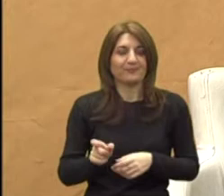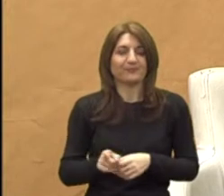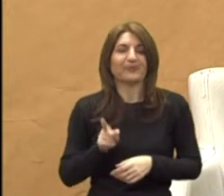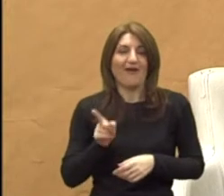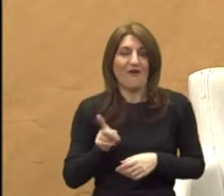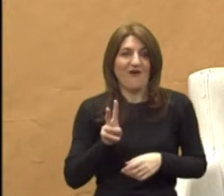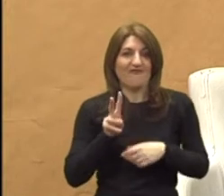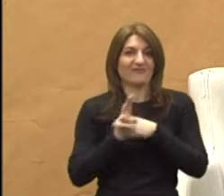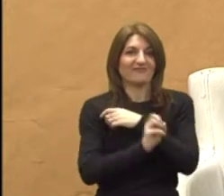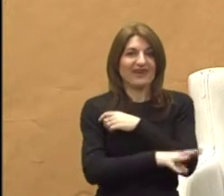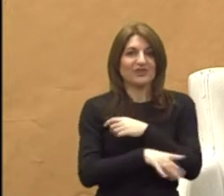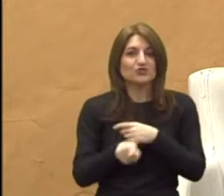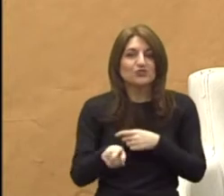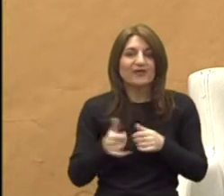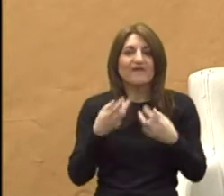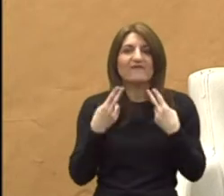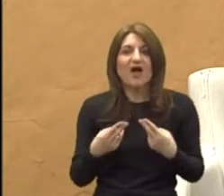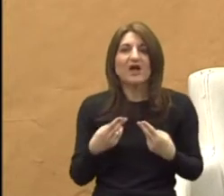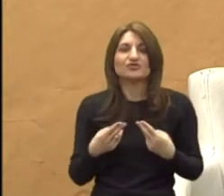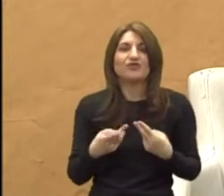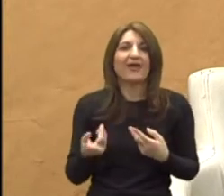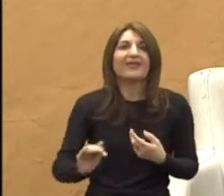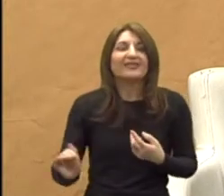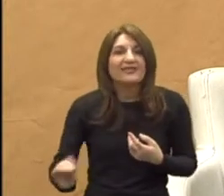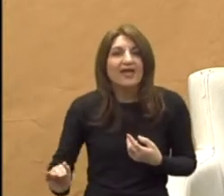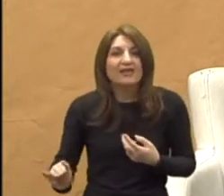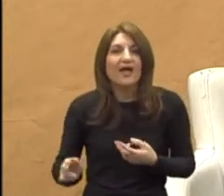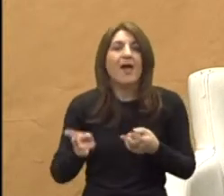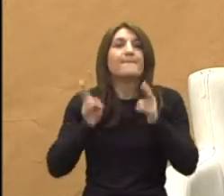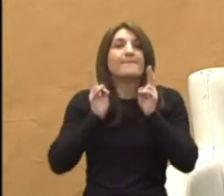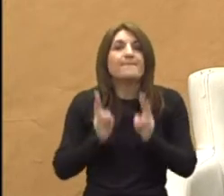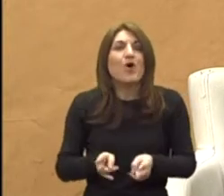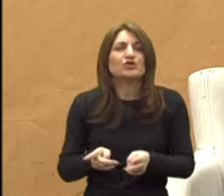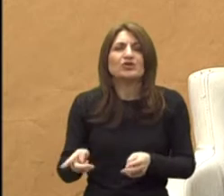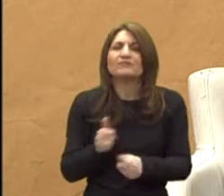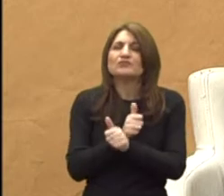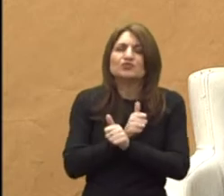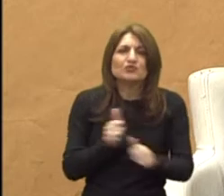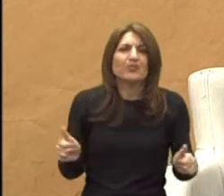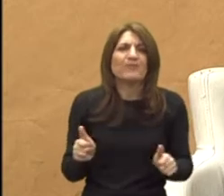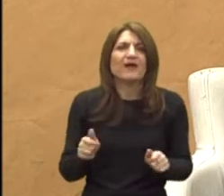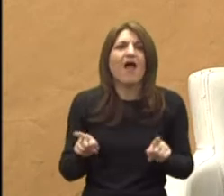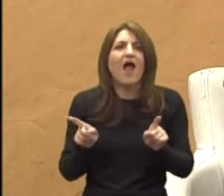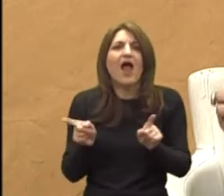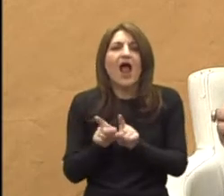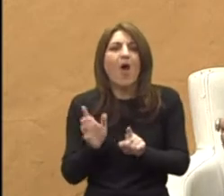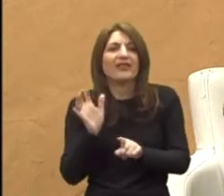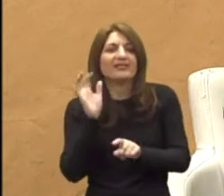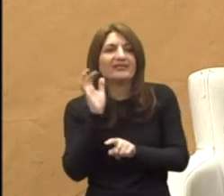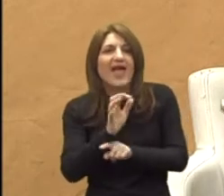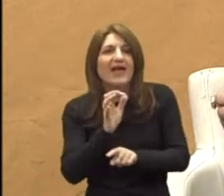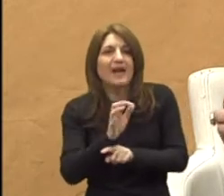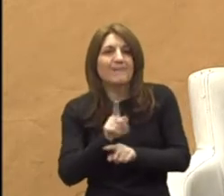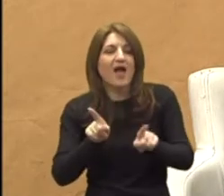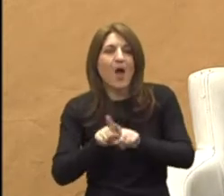važno, važno da nam djete može biti izvrstan terapeut i most